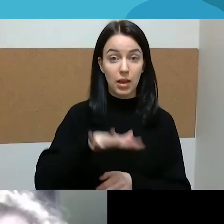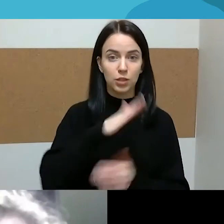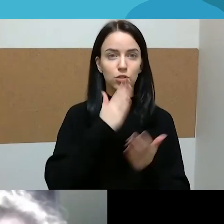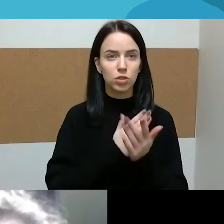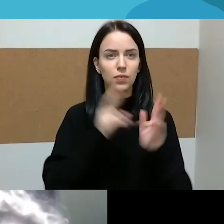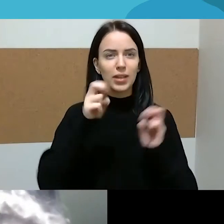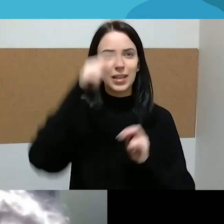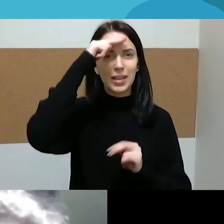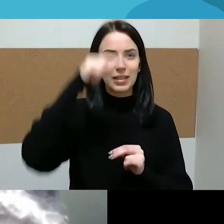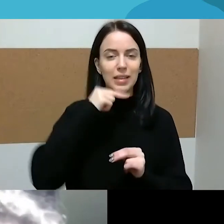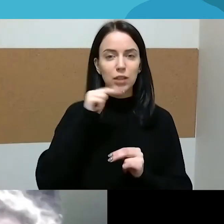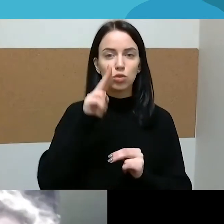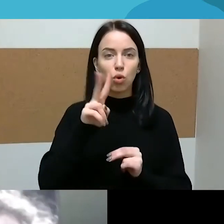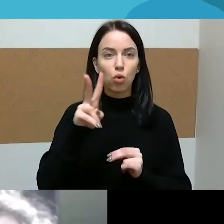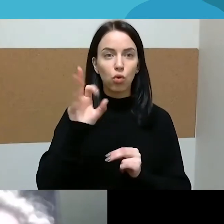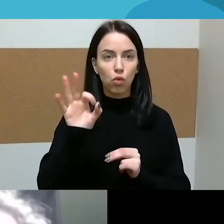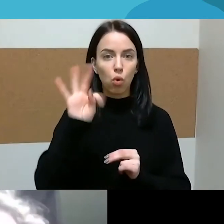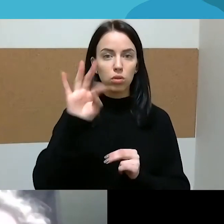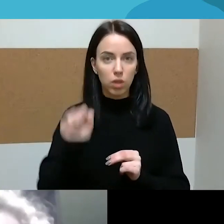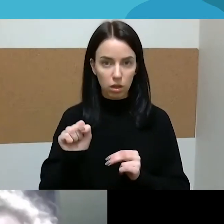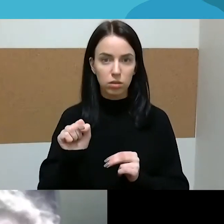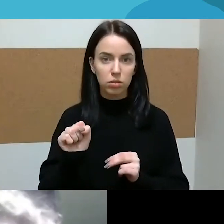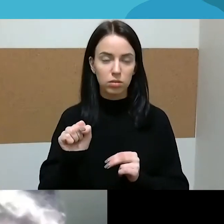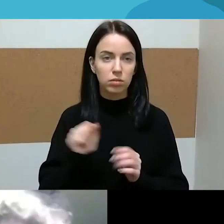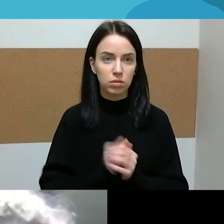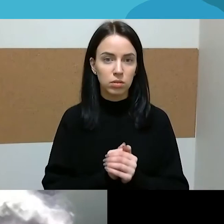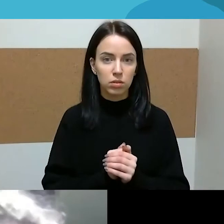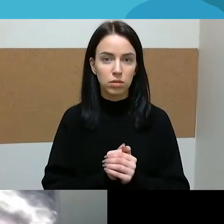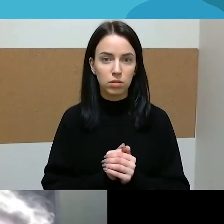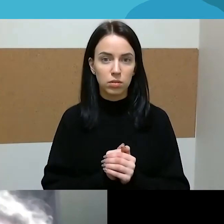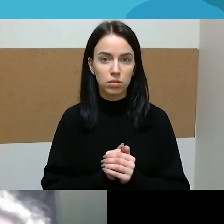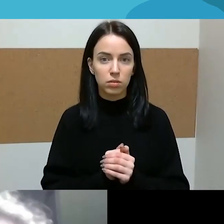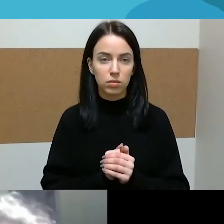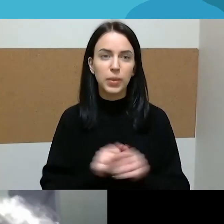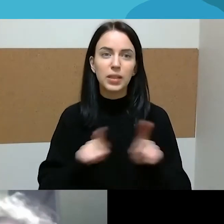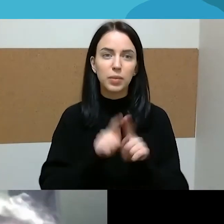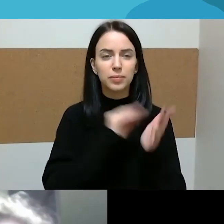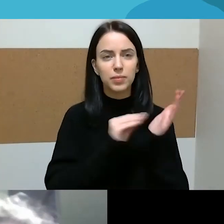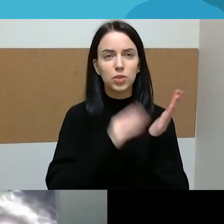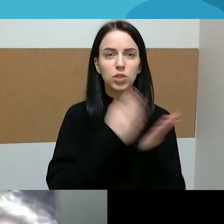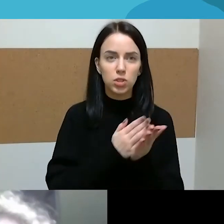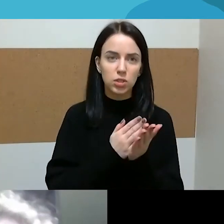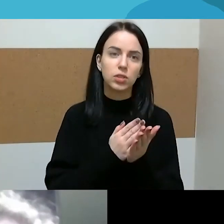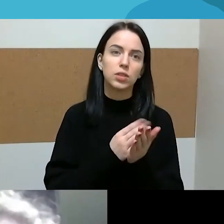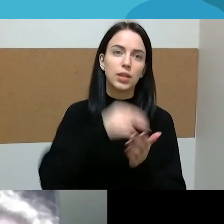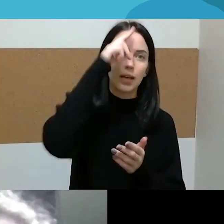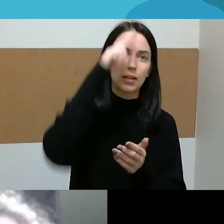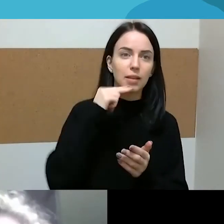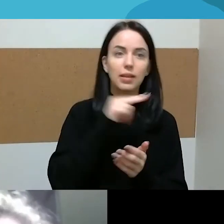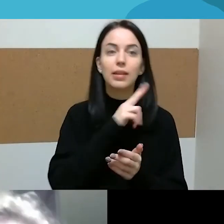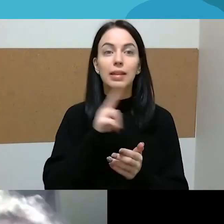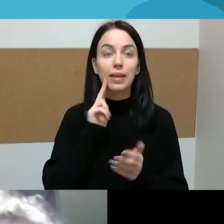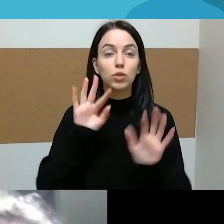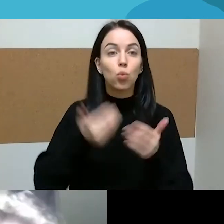kaip ir lyčiai neutralia kalba pasakytą, kad kitas iš tevų, kuris prieš tai nebuvo vaiko priežiūros atostokose, bet mes visigai suprandame, apie ką čia yra kalba.